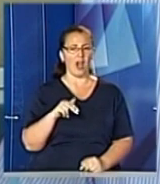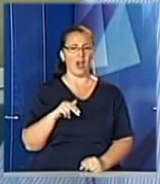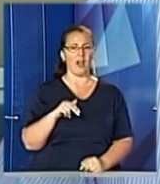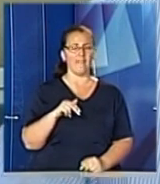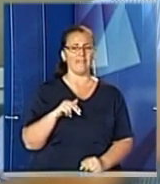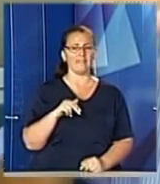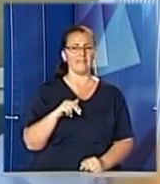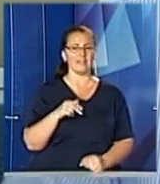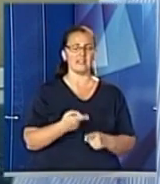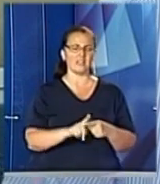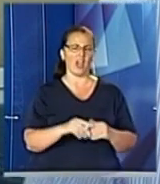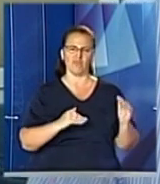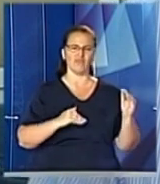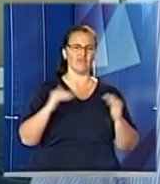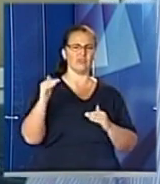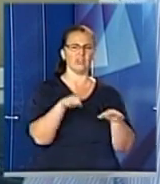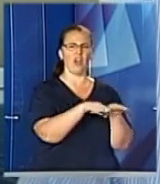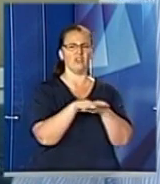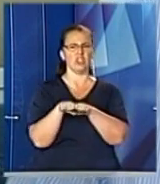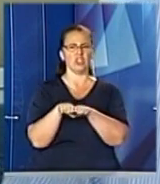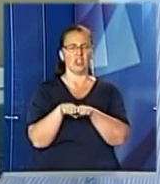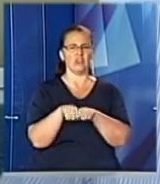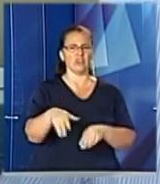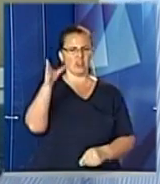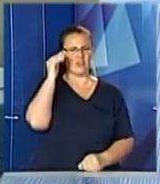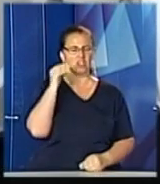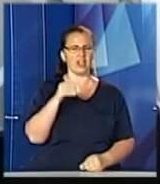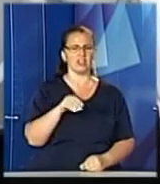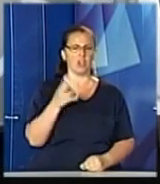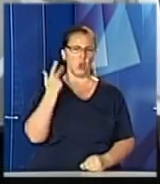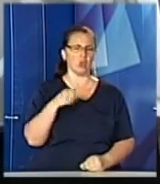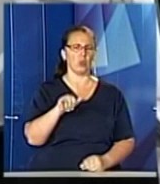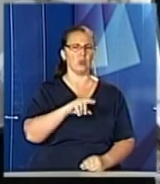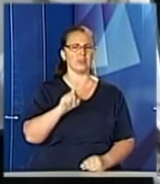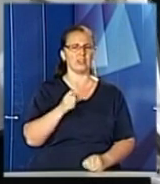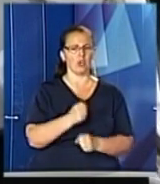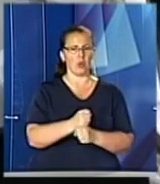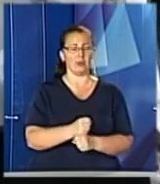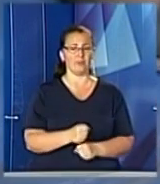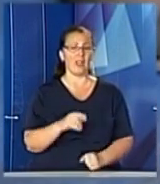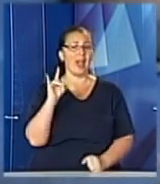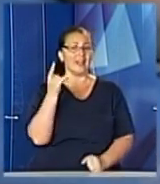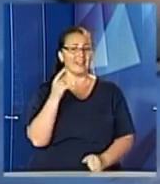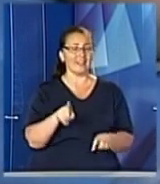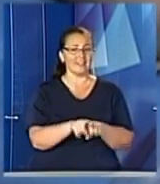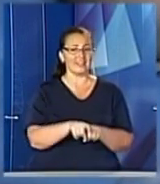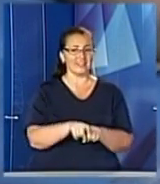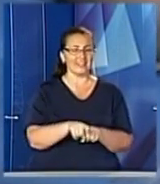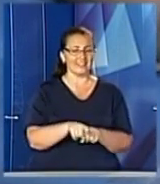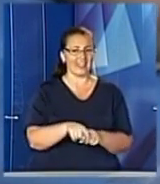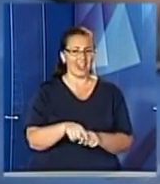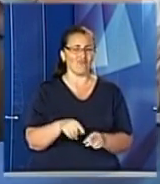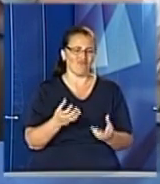найвищий пілотаж вважається в ультразвукових обстеженнях. Маленькій Даринці така процедура навіть подобається. Дівчинка